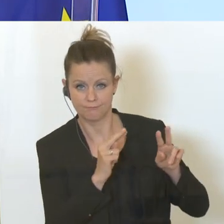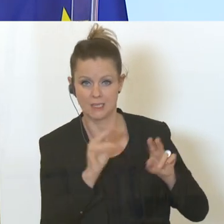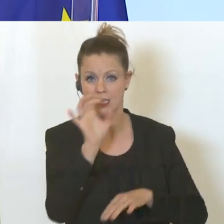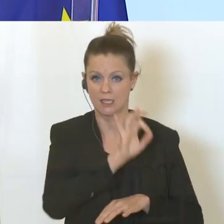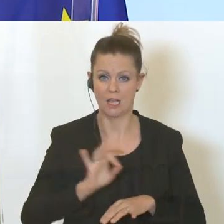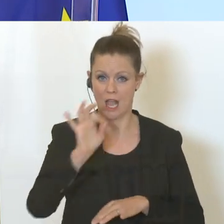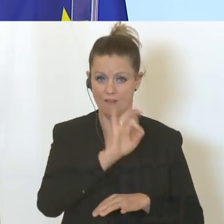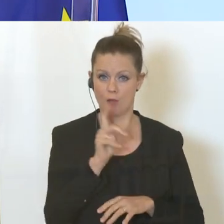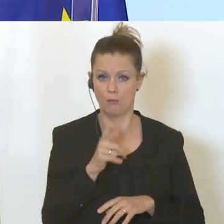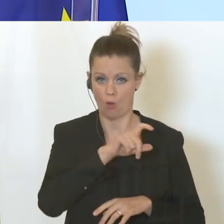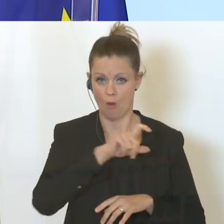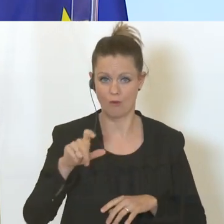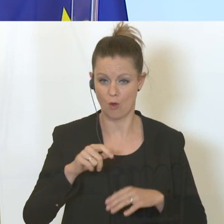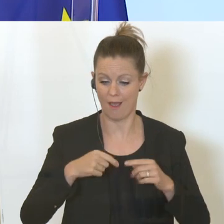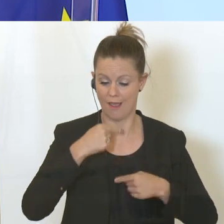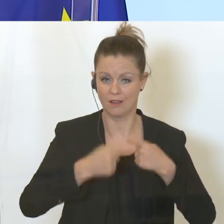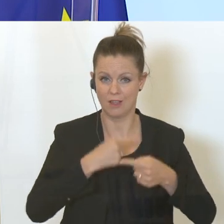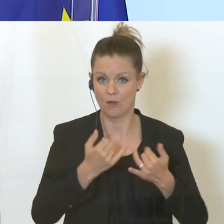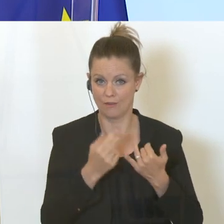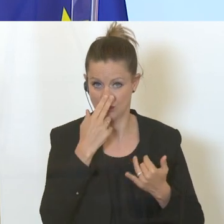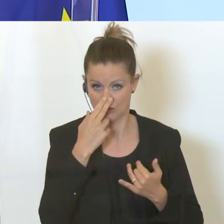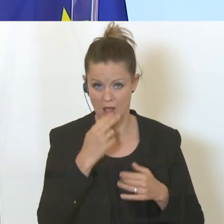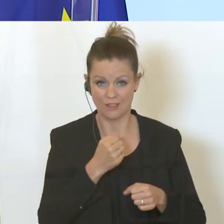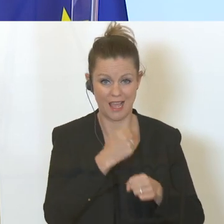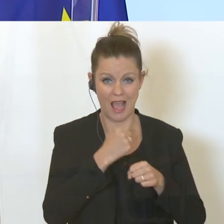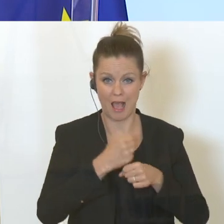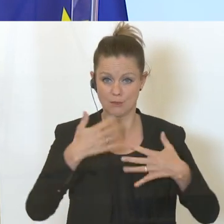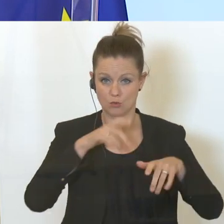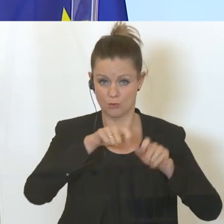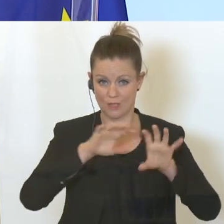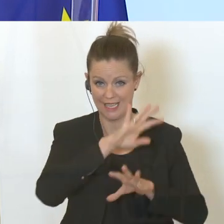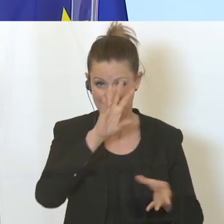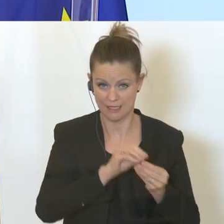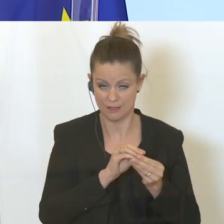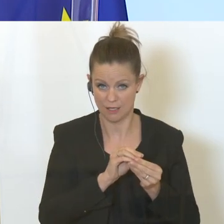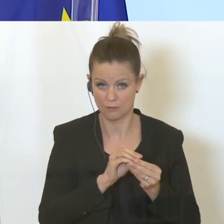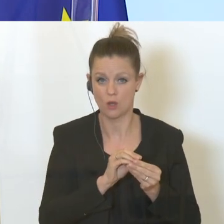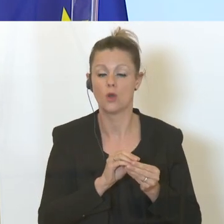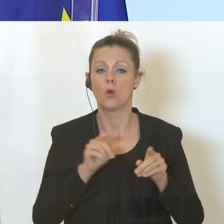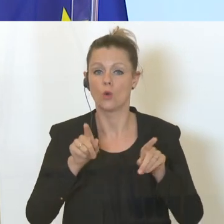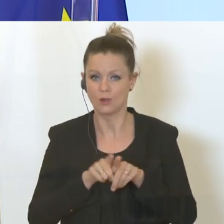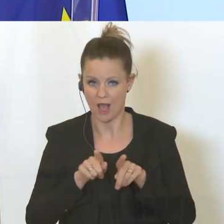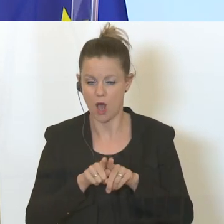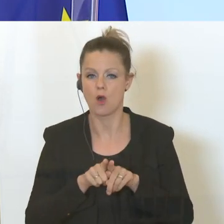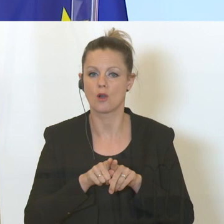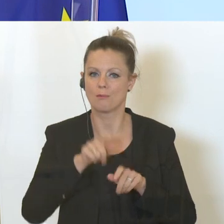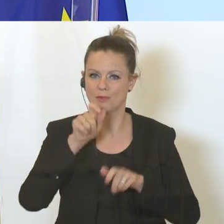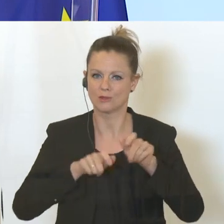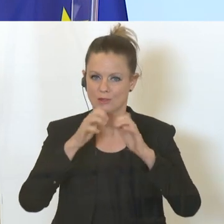wöchentlichen Entwicklungen, mit den Arbeitslosen insgesamt und Arbeitslosen und in Schulung befindlichen